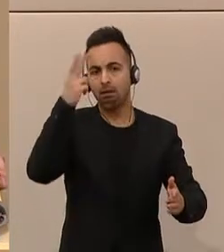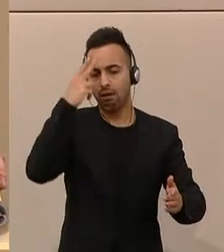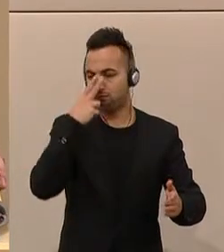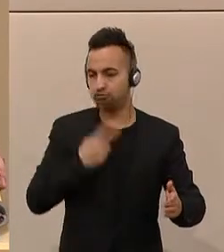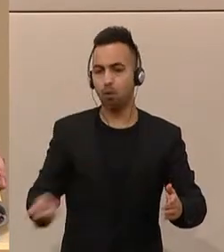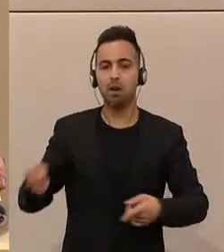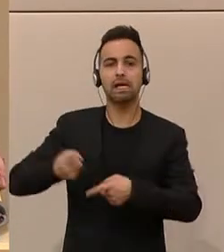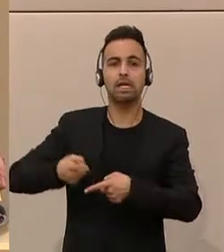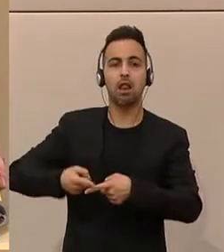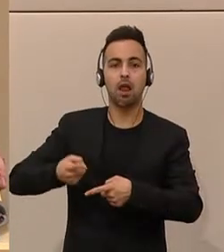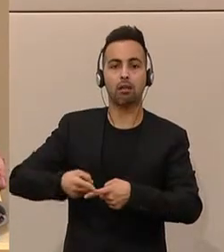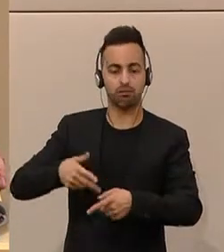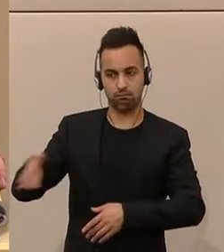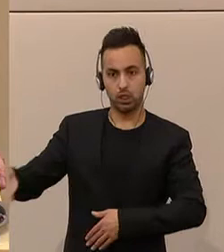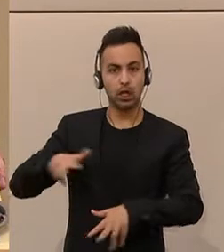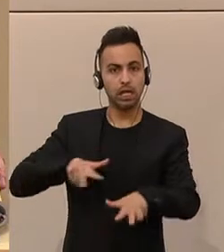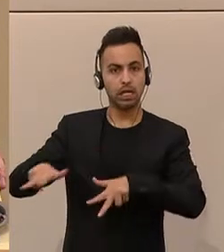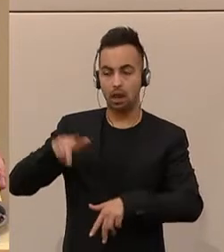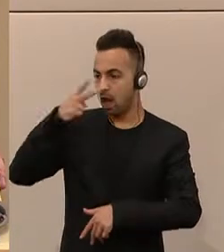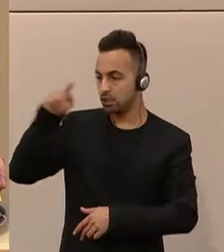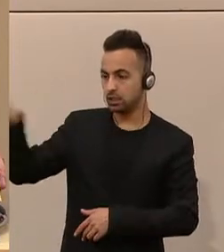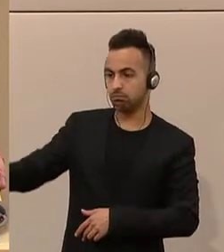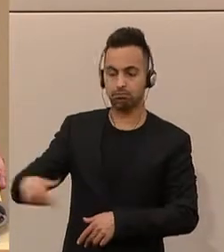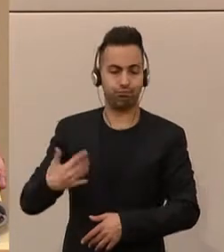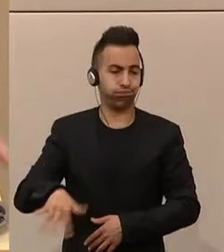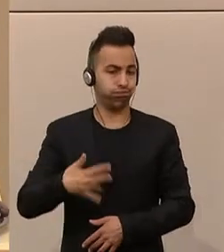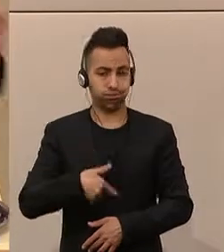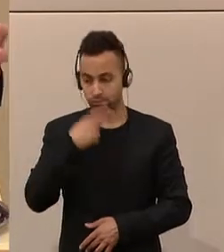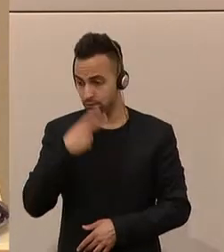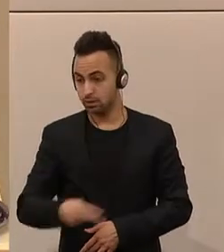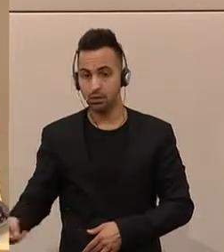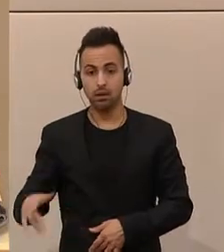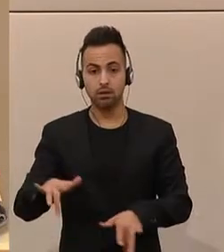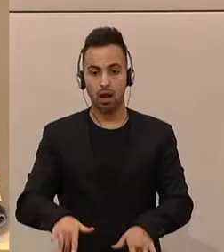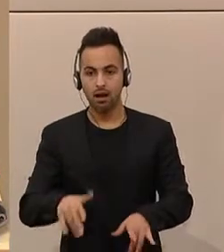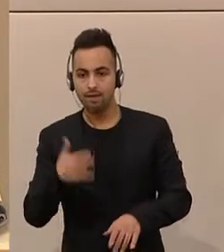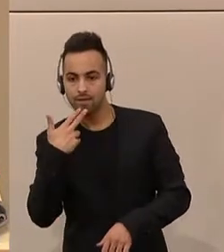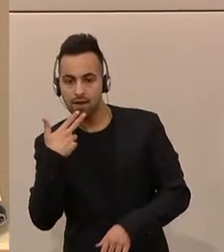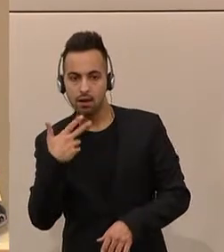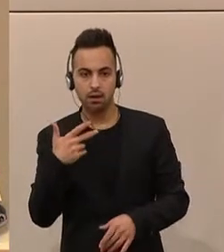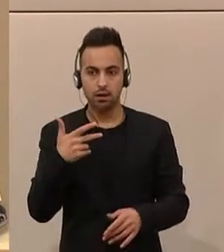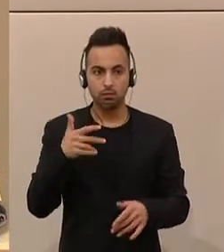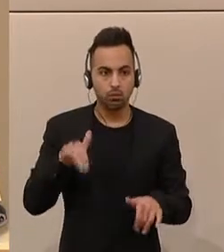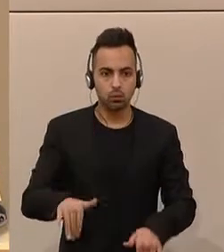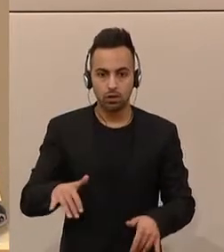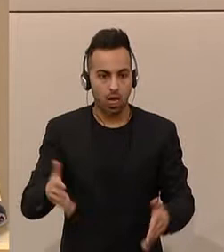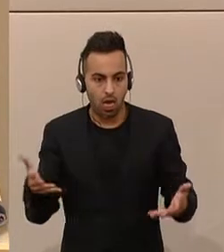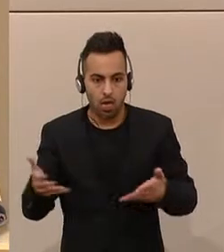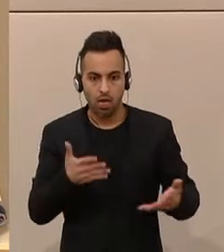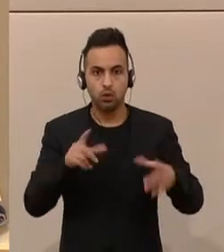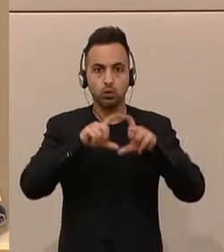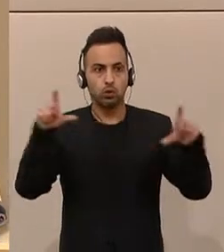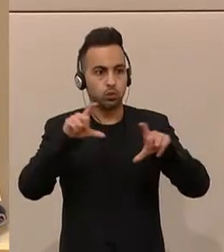alle haben die Konsequenzen gesehen und gesehen, wer die Zeche und wer den Preis dafür bezahlen muss, für eine